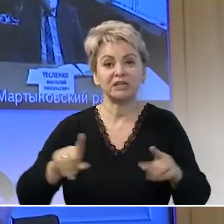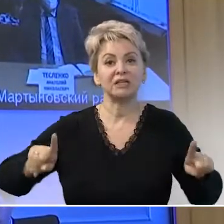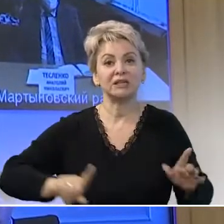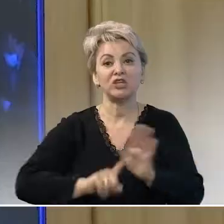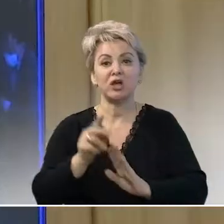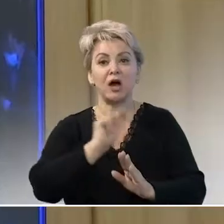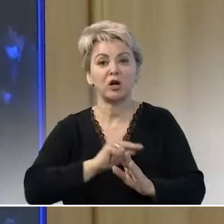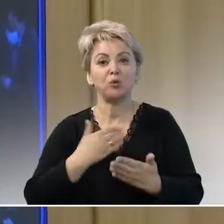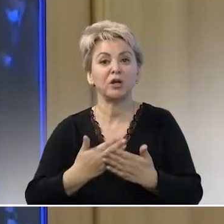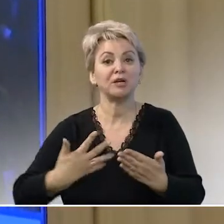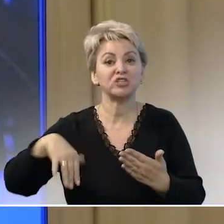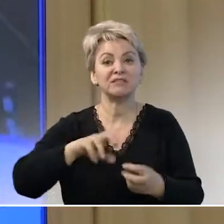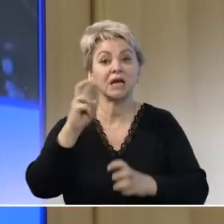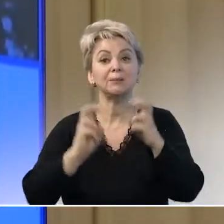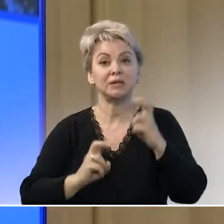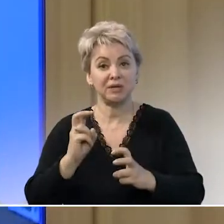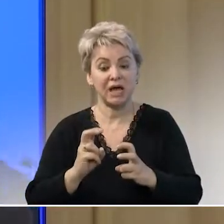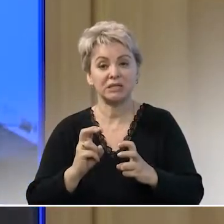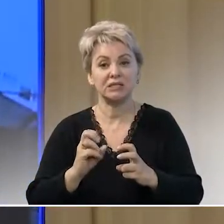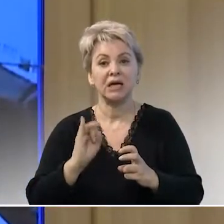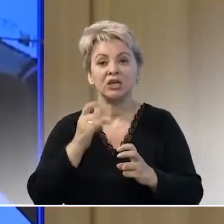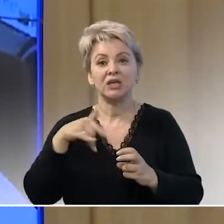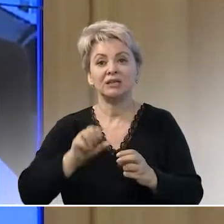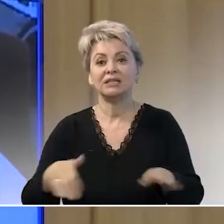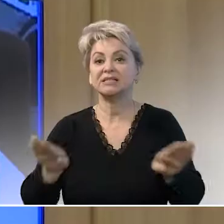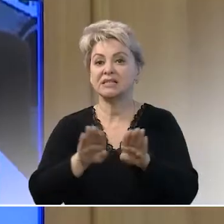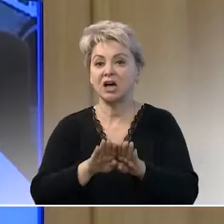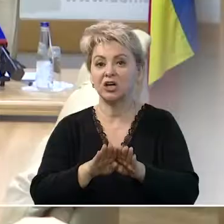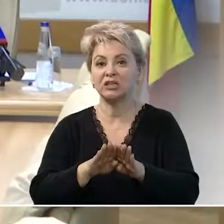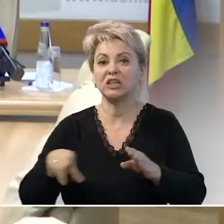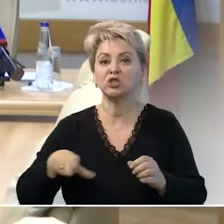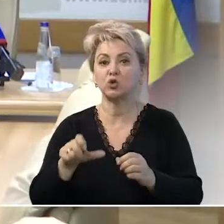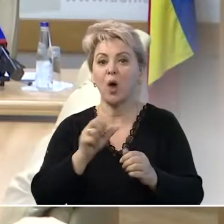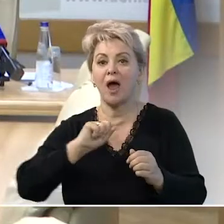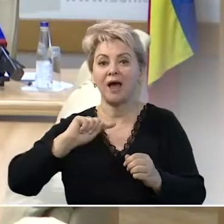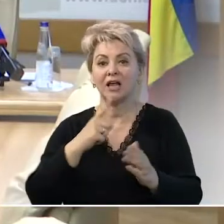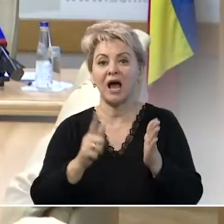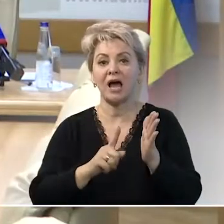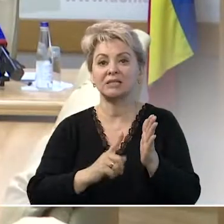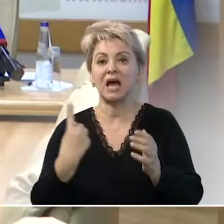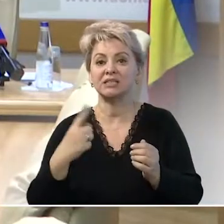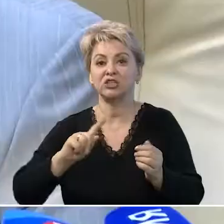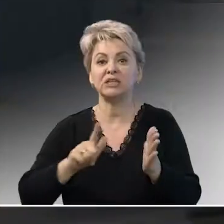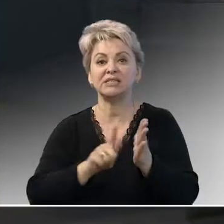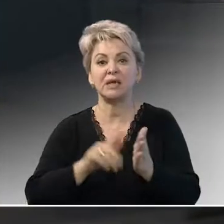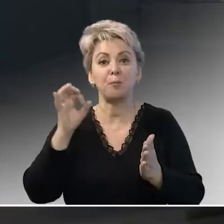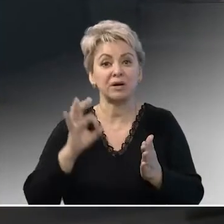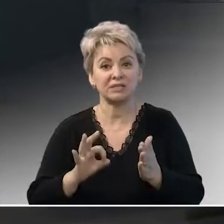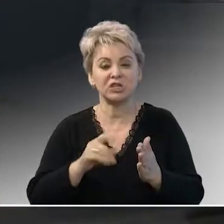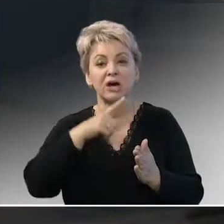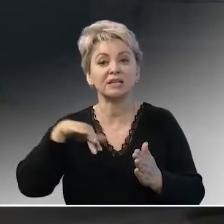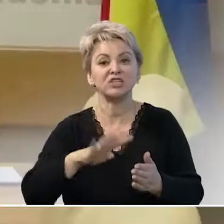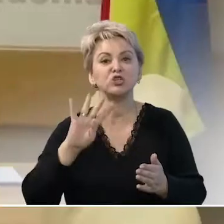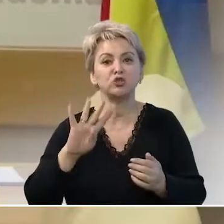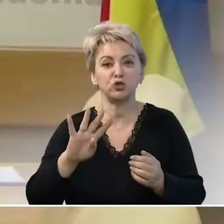возобновлена работа почти всех предприятий. Индекс закрытости донской экономики – 1,7%, а по России